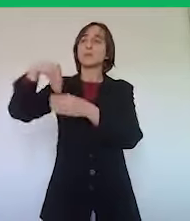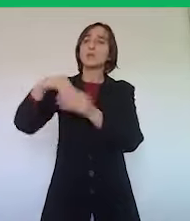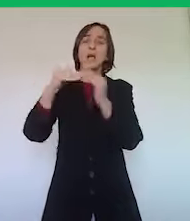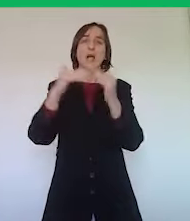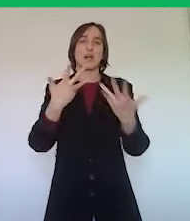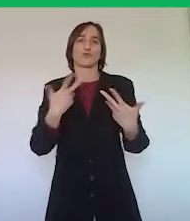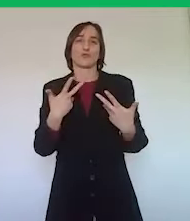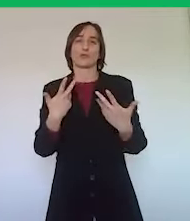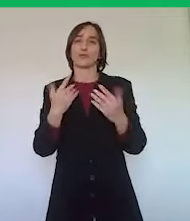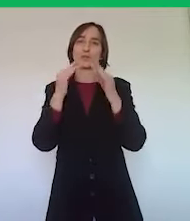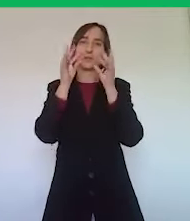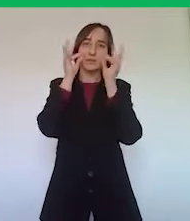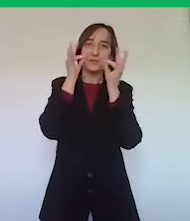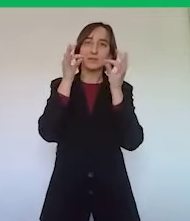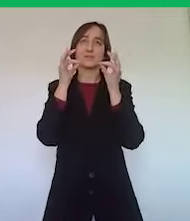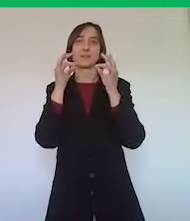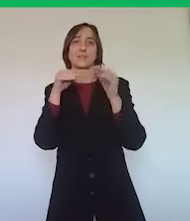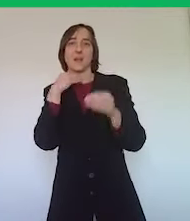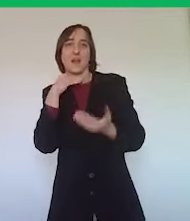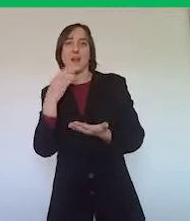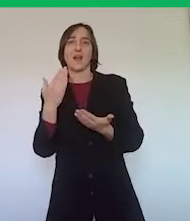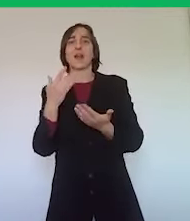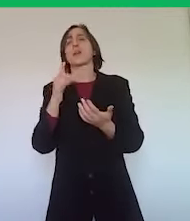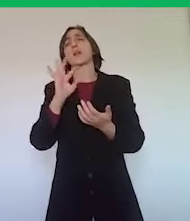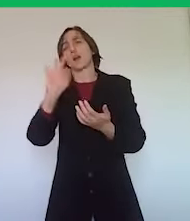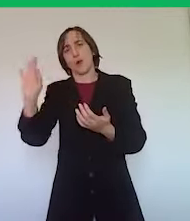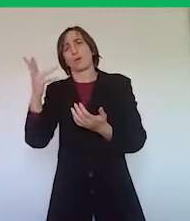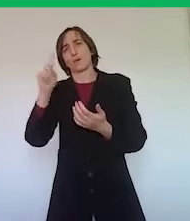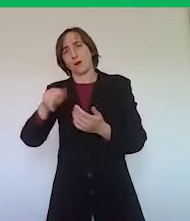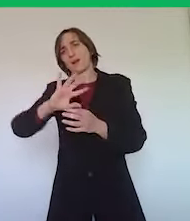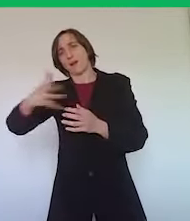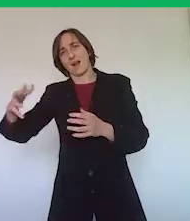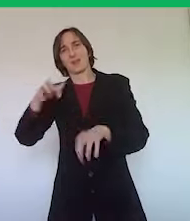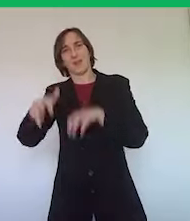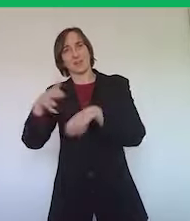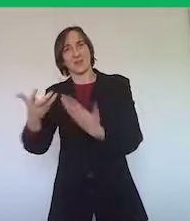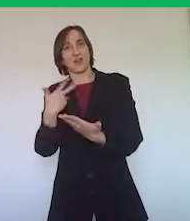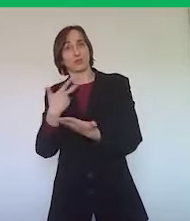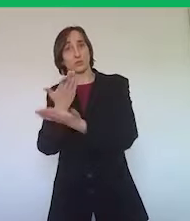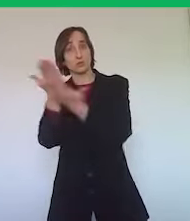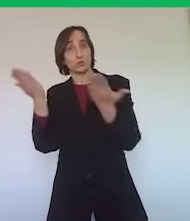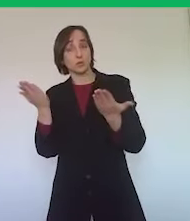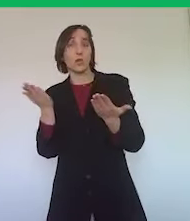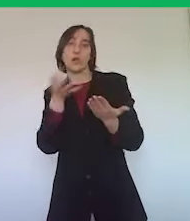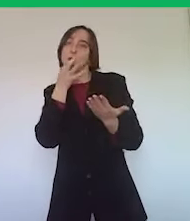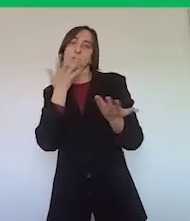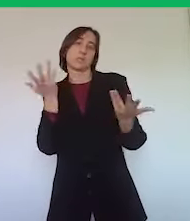cani, gatti o in alcuni casi anche altri animali e quindi è ovvio che questo diventa una